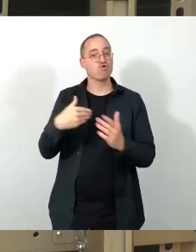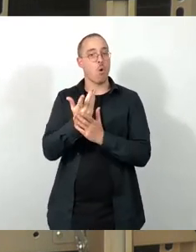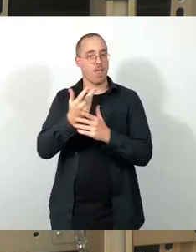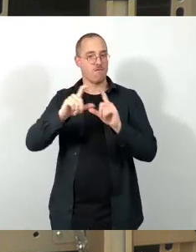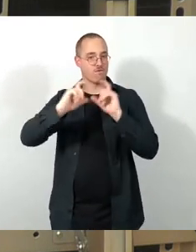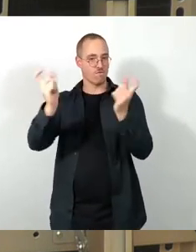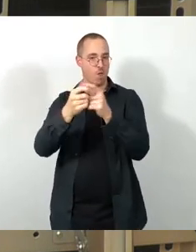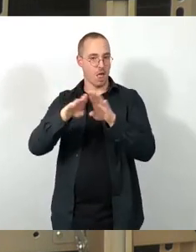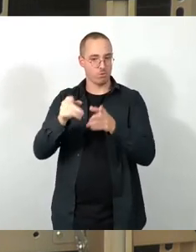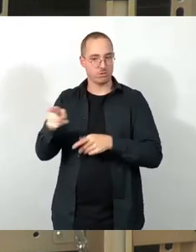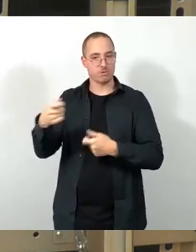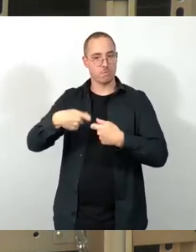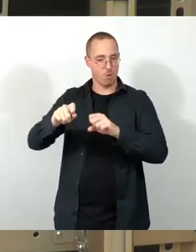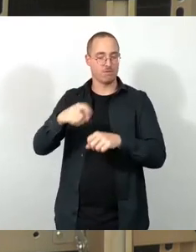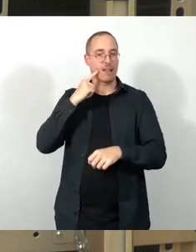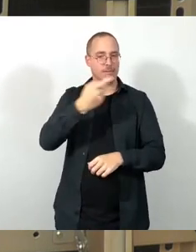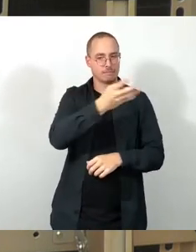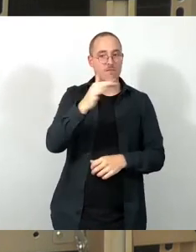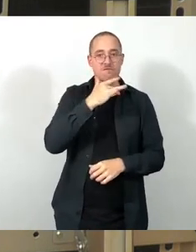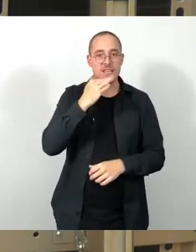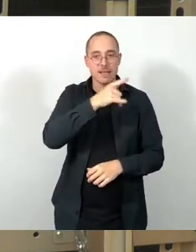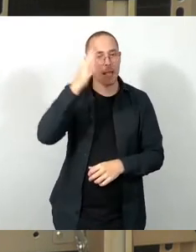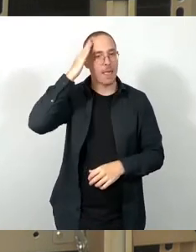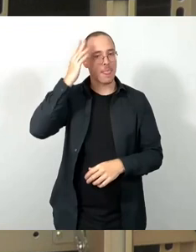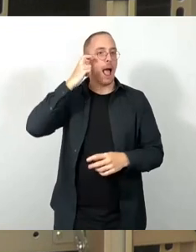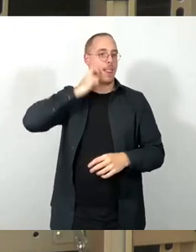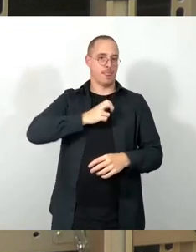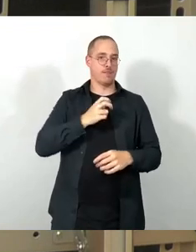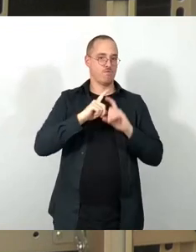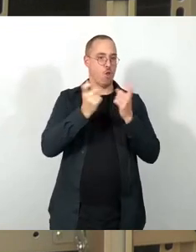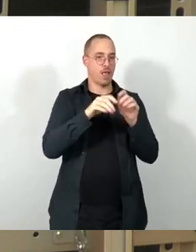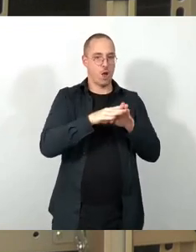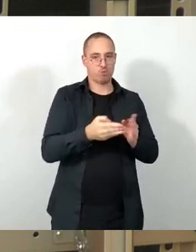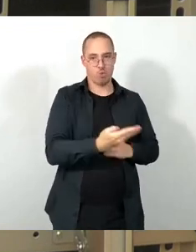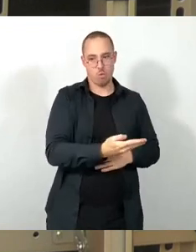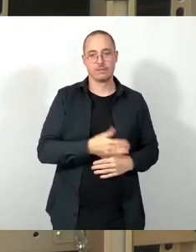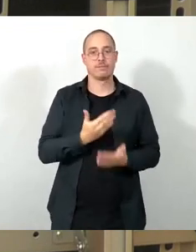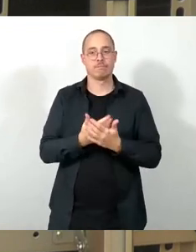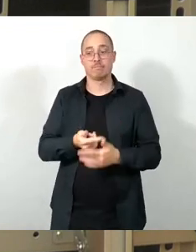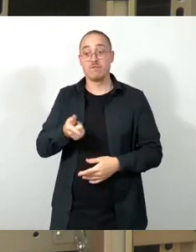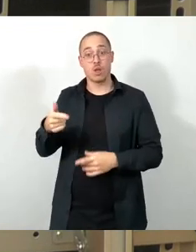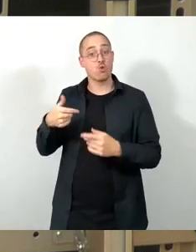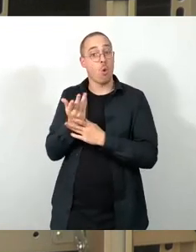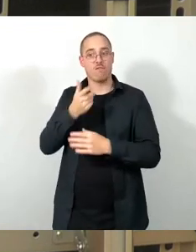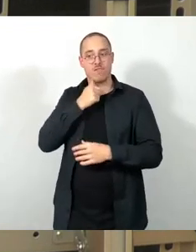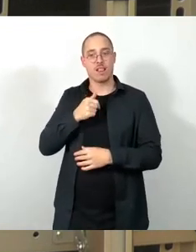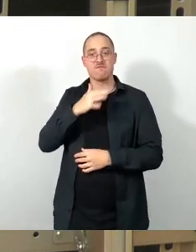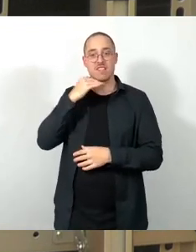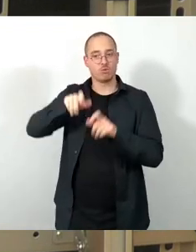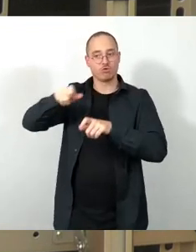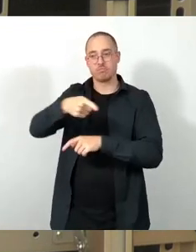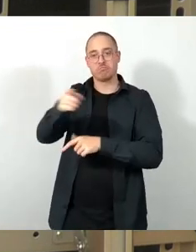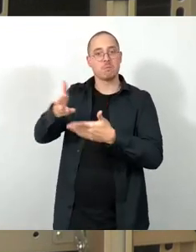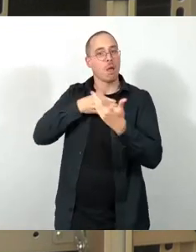sich sicher ja noch an das alte, teilhaben und spricht breite Bevölkerungsschichten an, knüpft damit eben an den